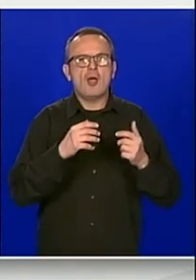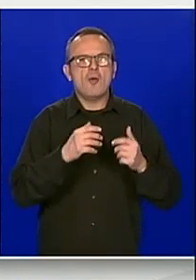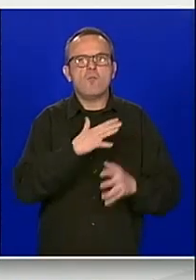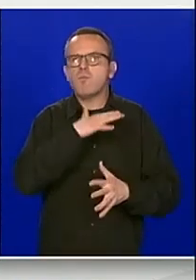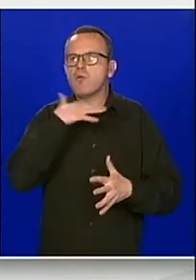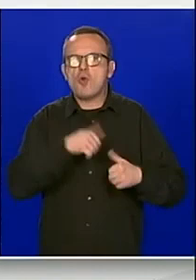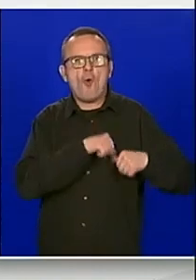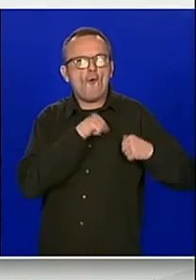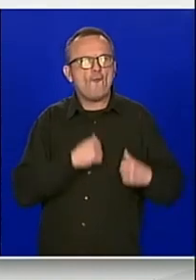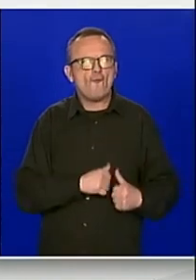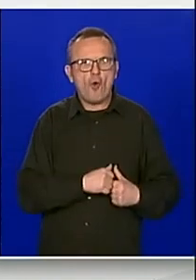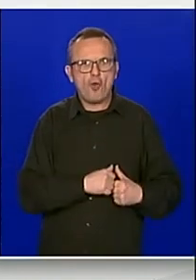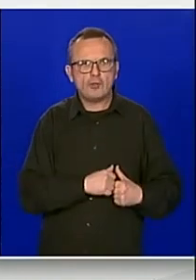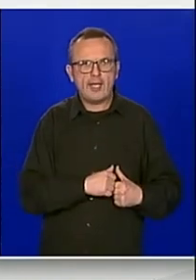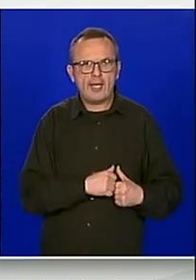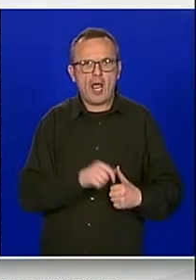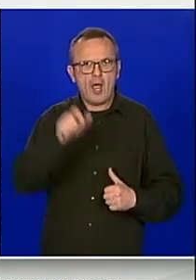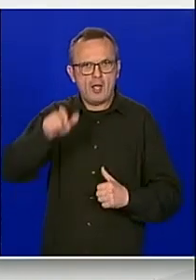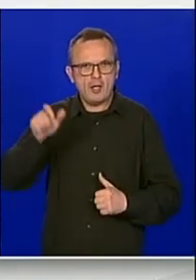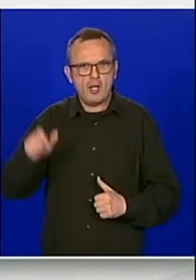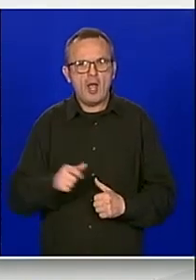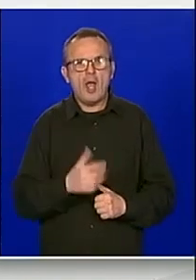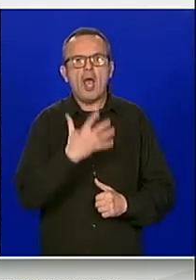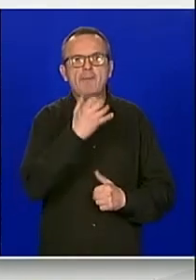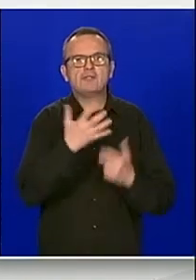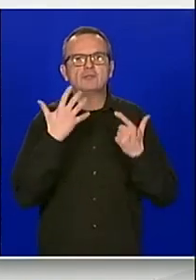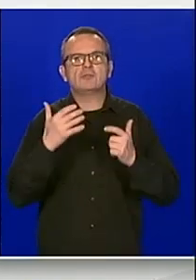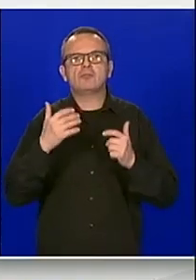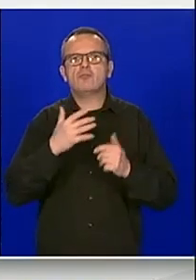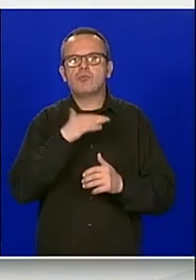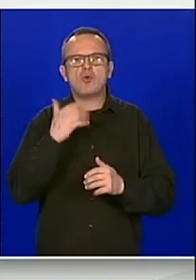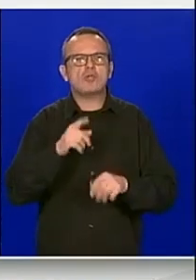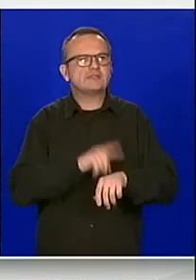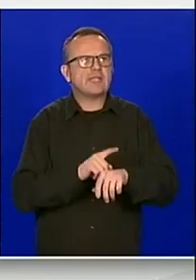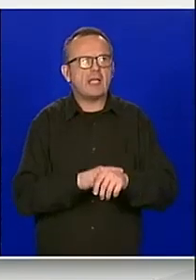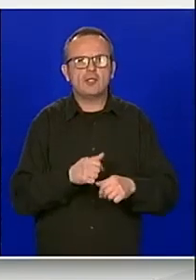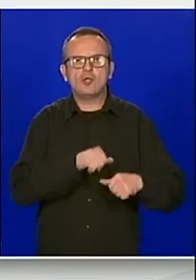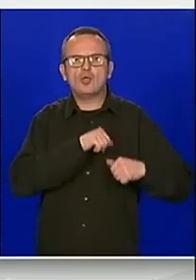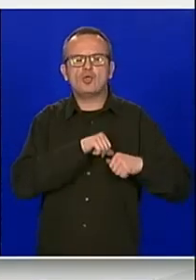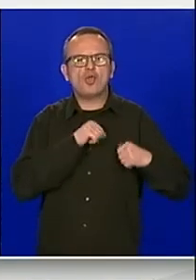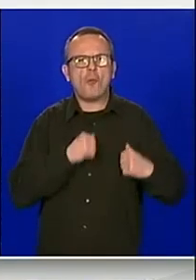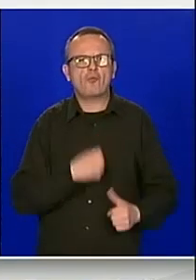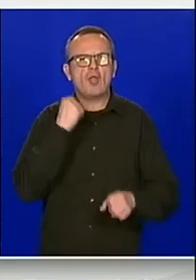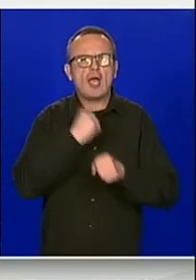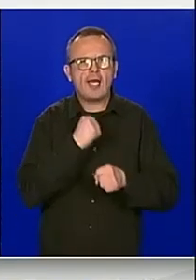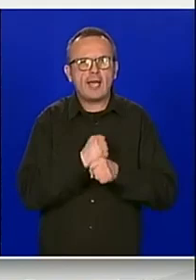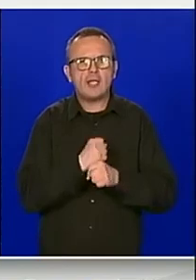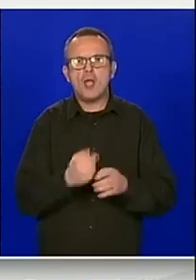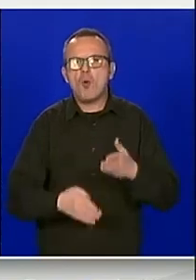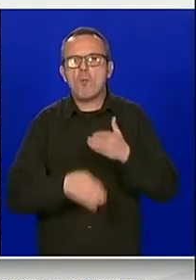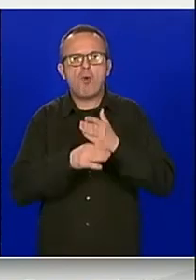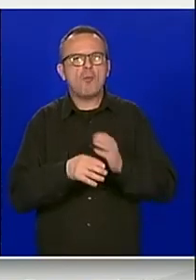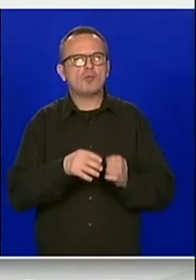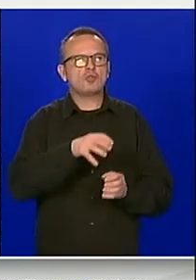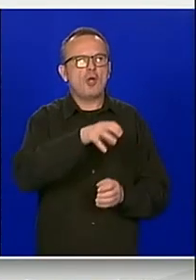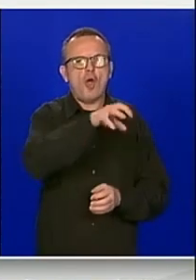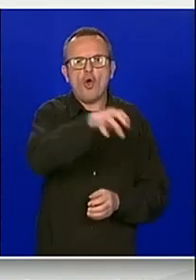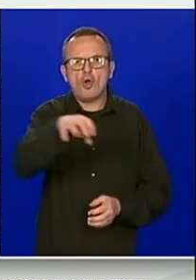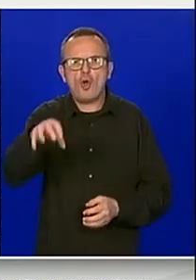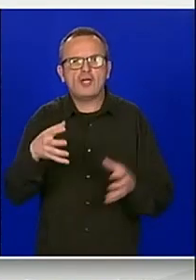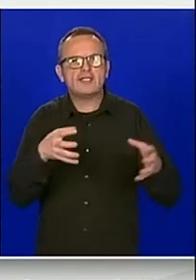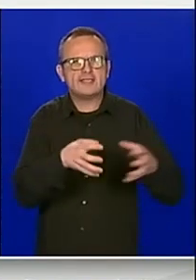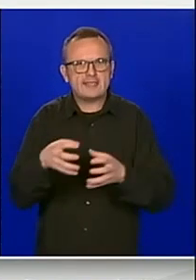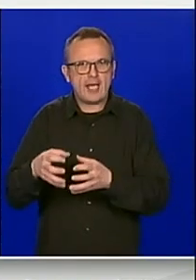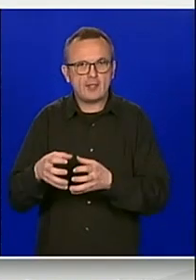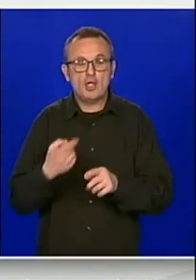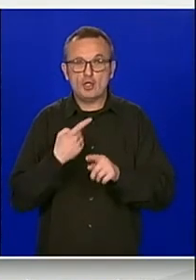sa 591.000 sati dobrovojnog angažmanjom programima razvoja lokalne zajednice i demokratizacije Hrvatskoj društva. S